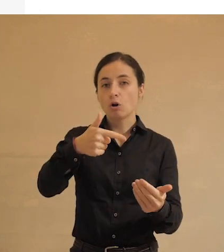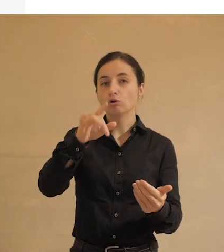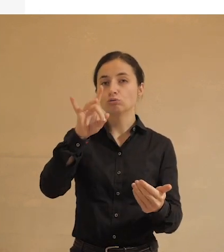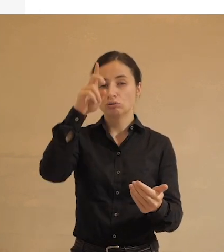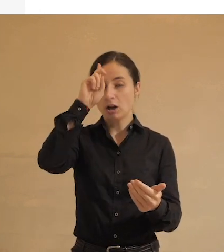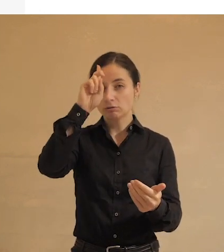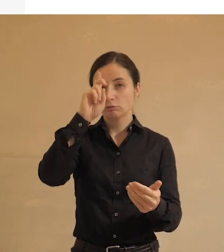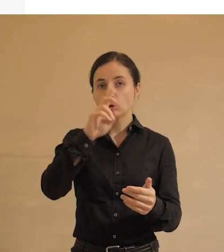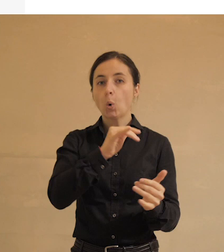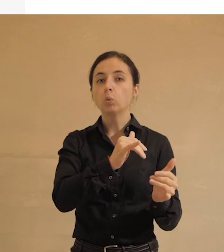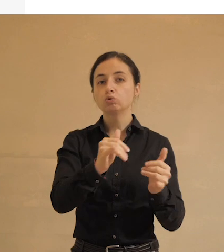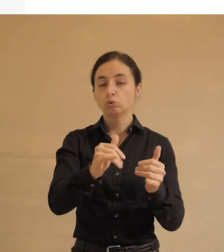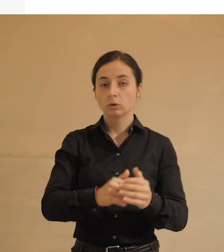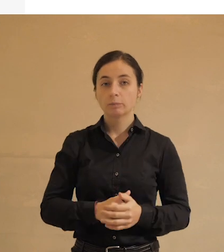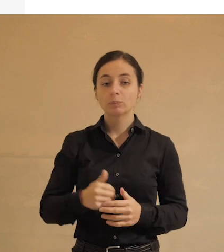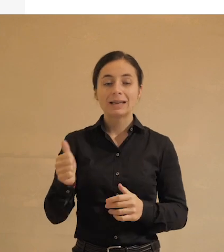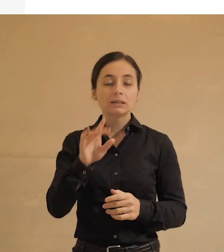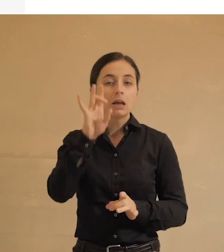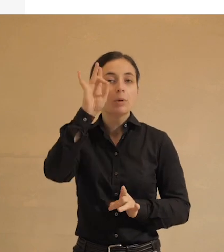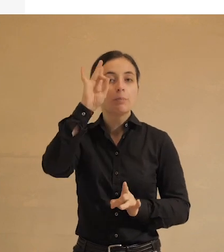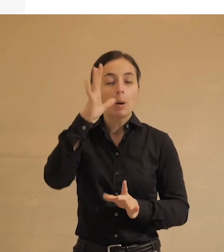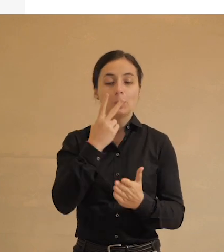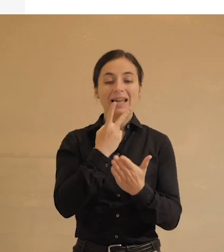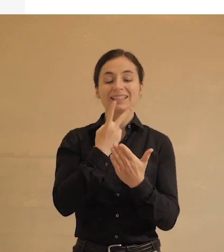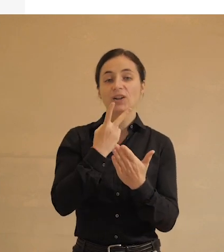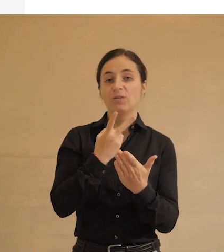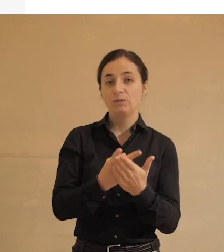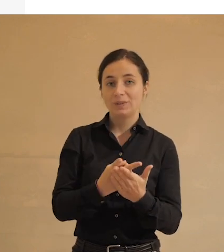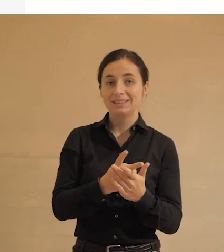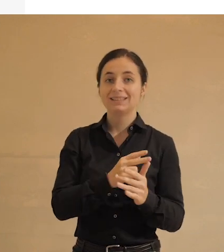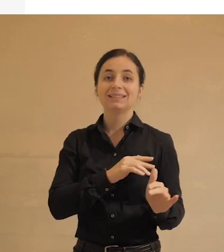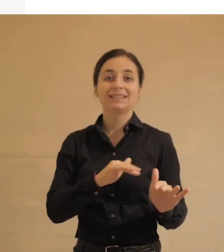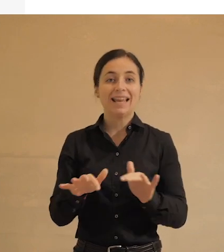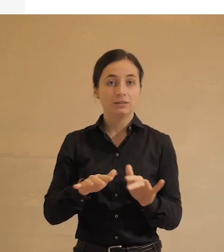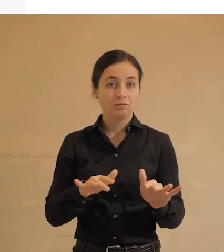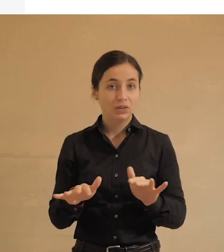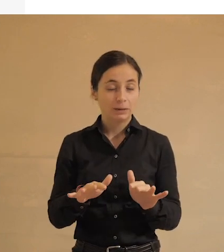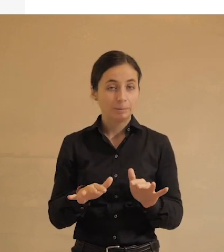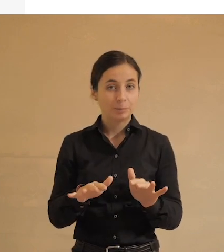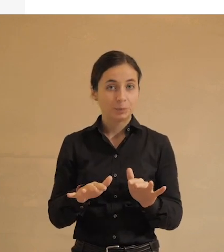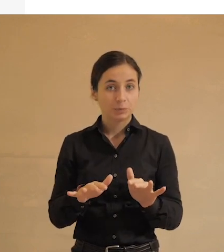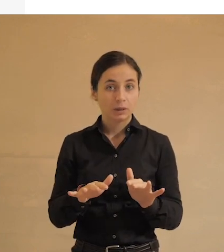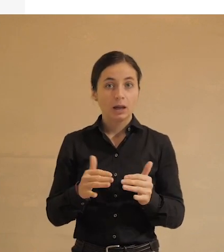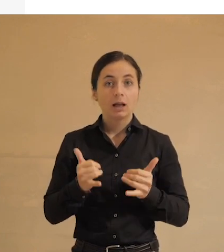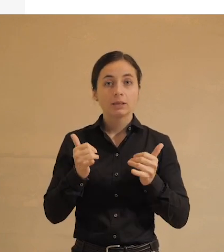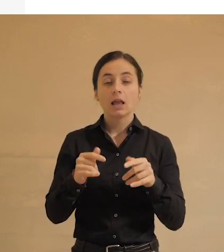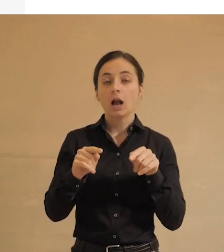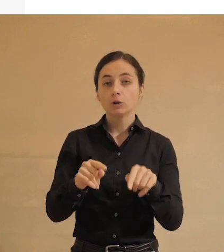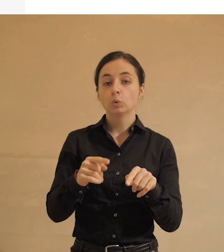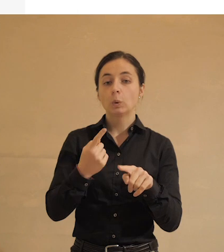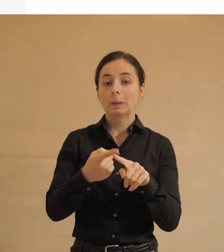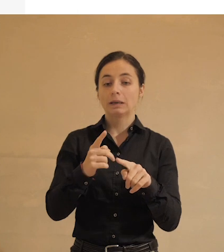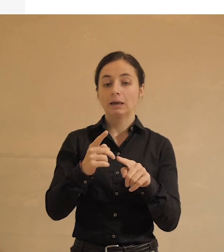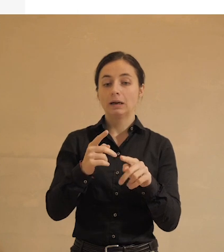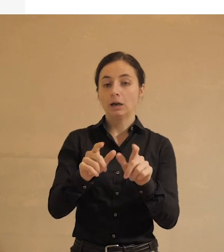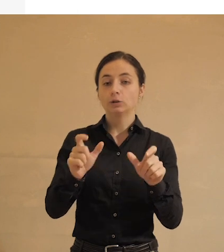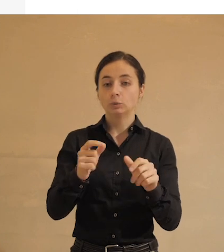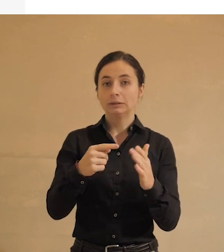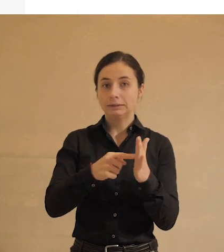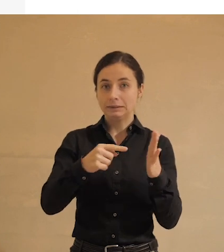услуг. Значит, самые популярные виды действий, ради которых люди делятся